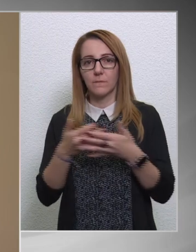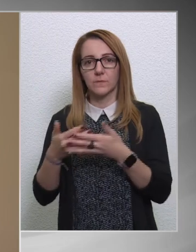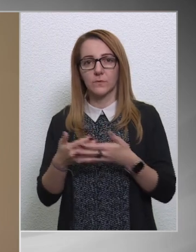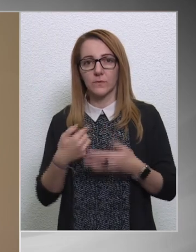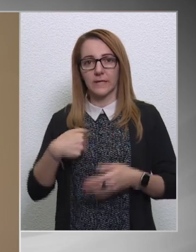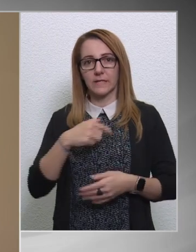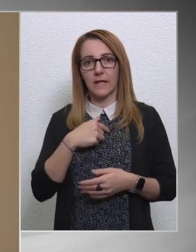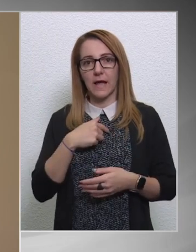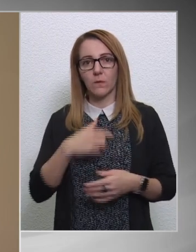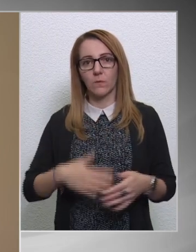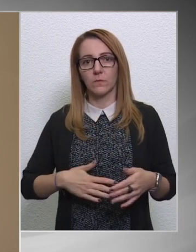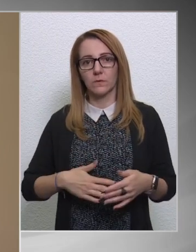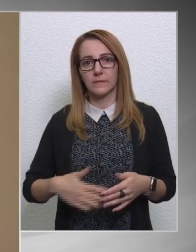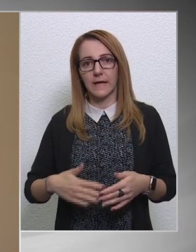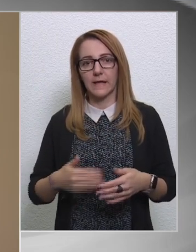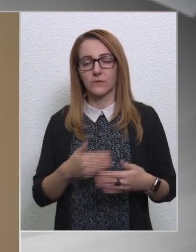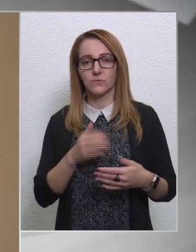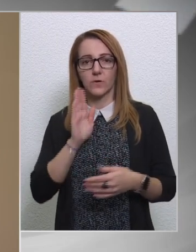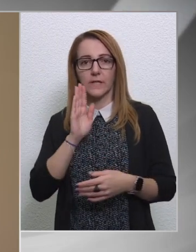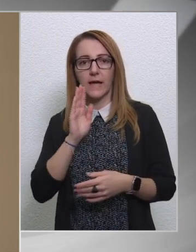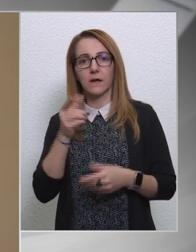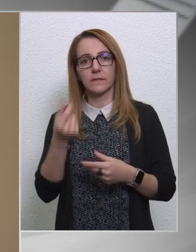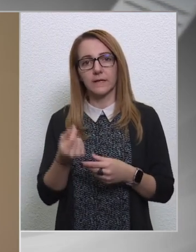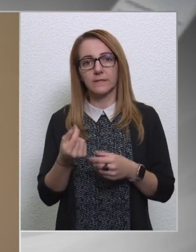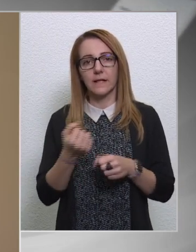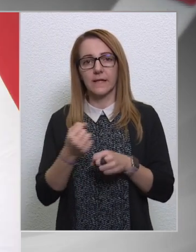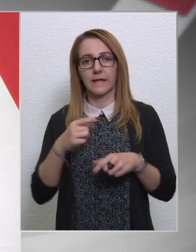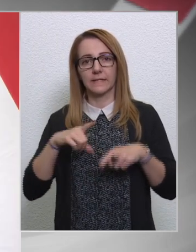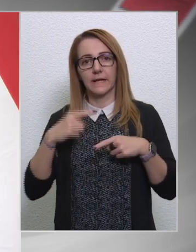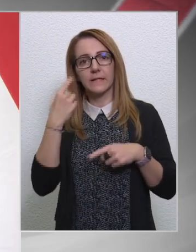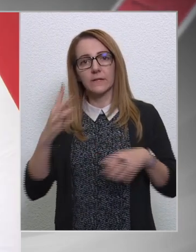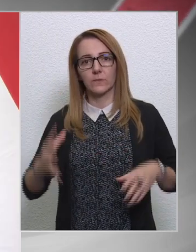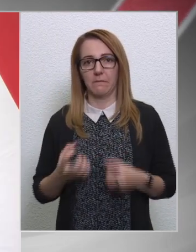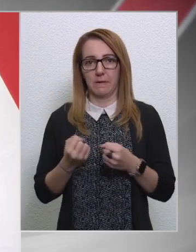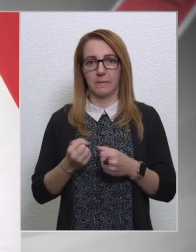terhes anyákat, hisz ezzel egy csomó életet meg tudnánk menteni?